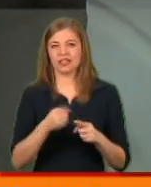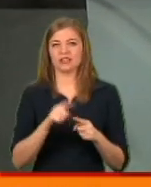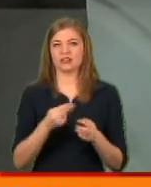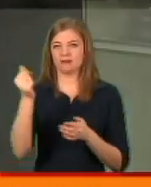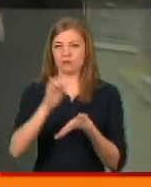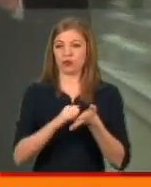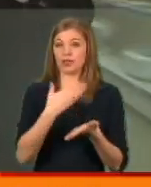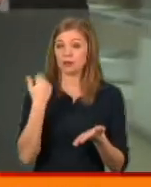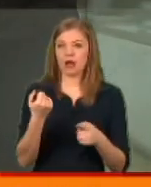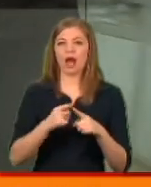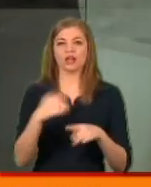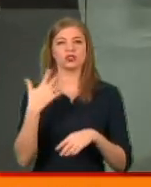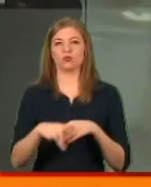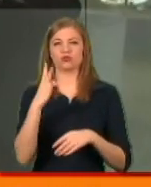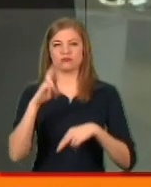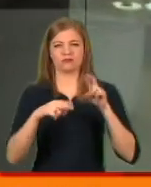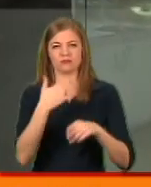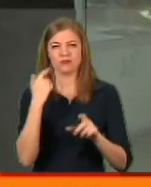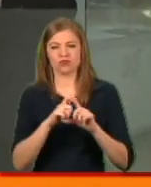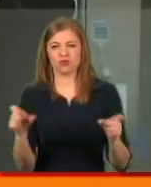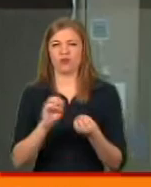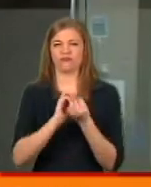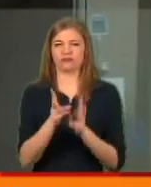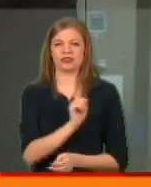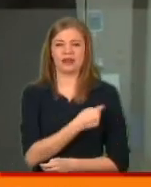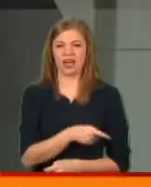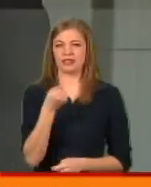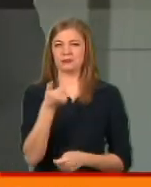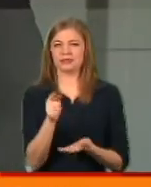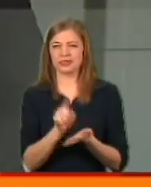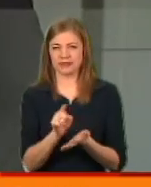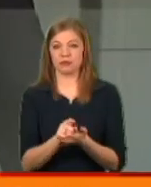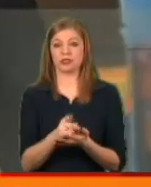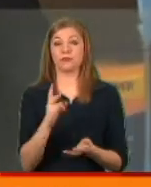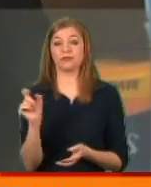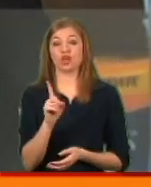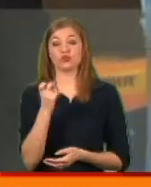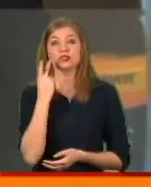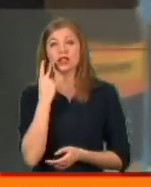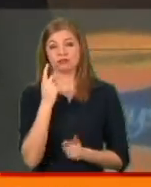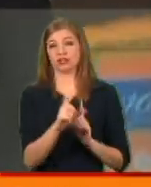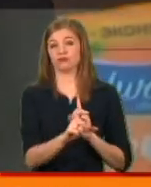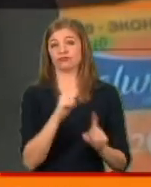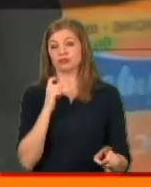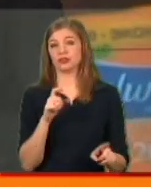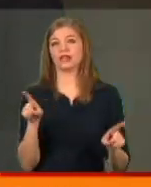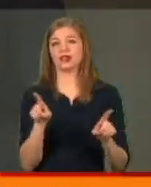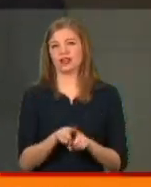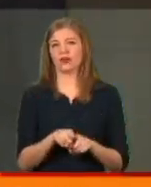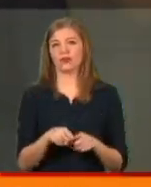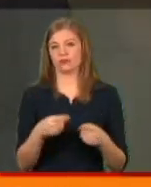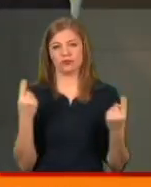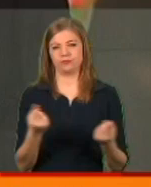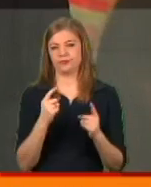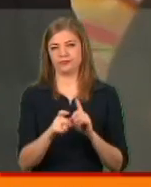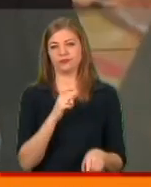податки. А оце вже – недобудовані школи, облуплені лікарні, мізерні пенсії. На що зазвичай отримував таку очікувану